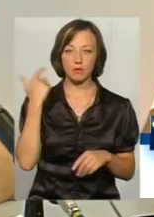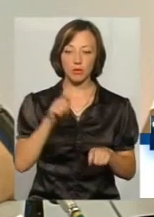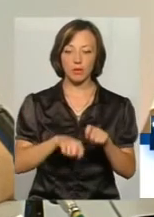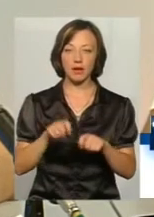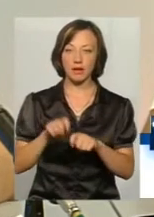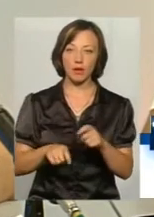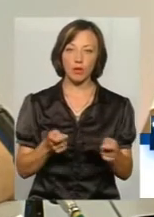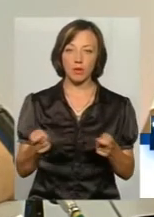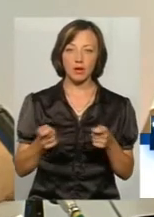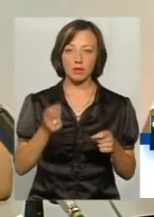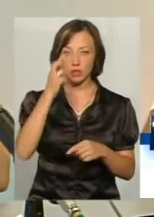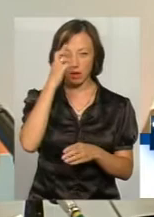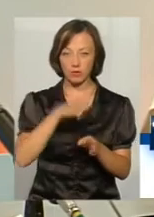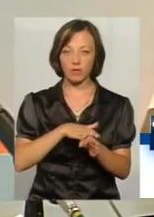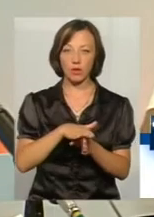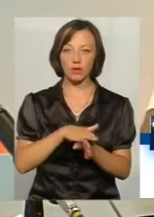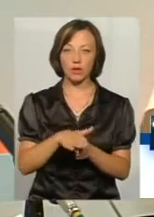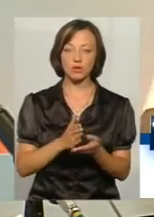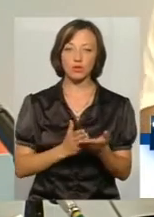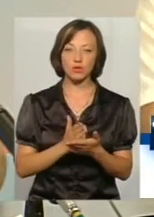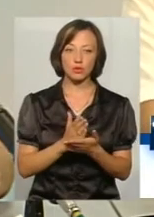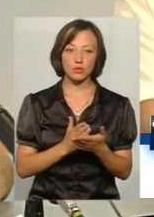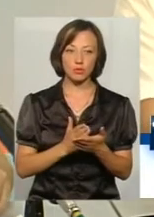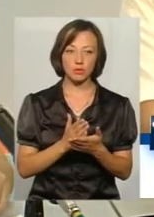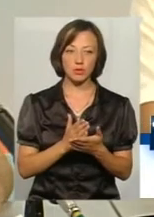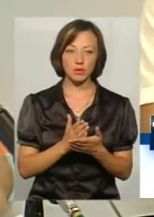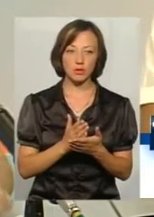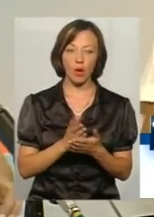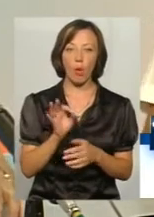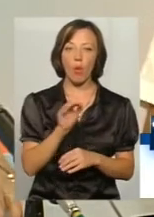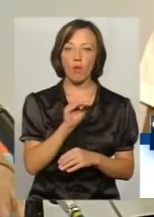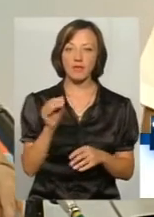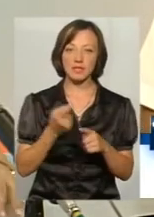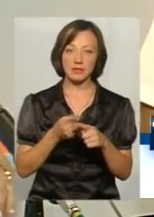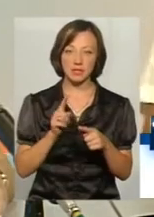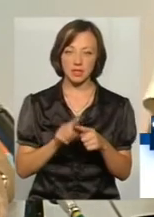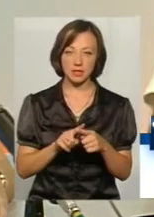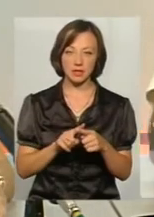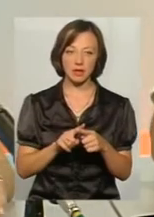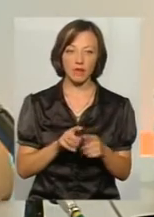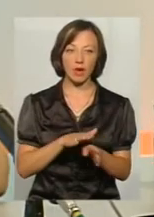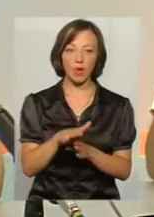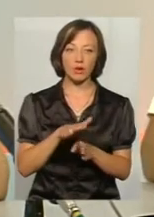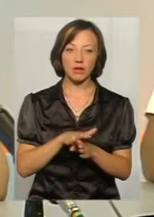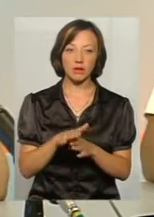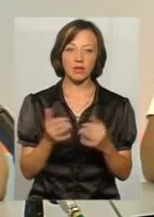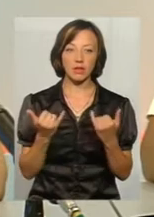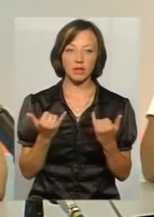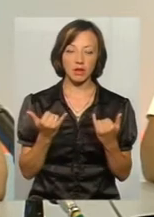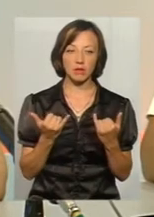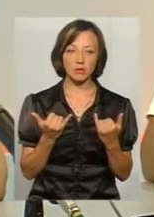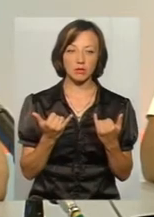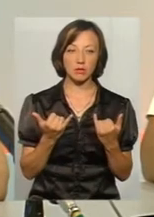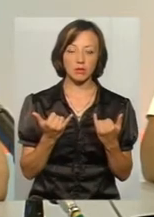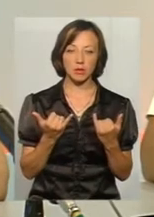управлінням Державної виконавчої служби офісів цих приватних виконавців. На даному етапі